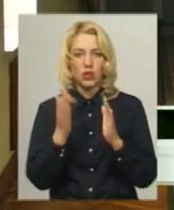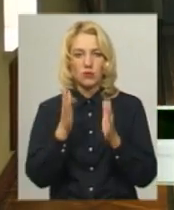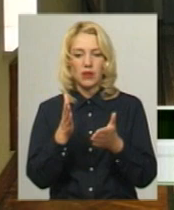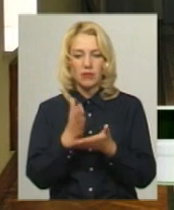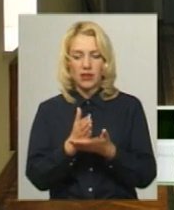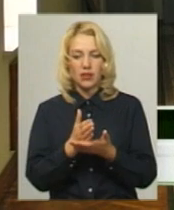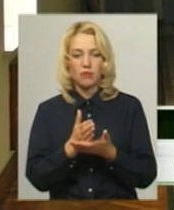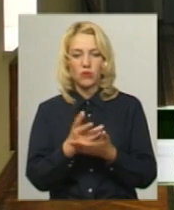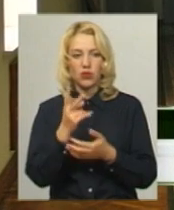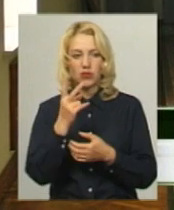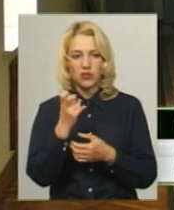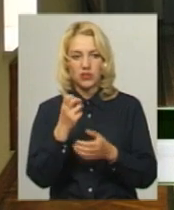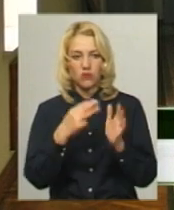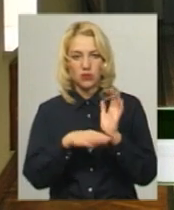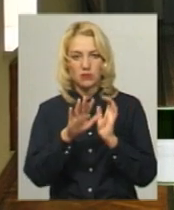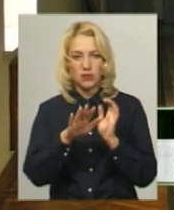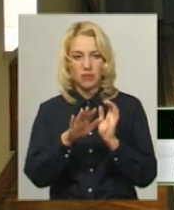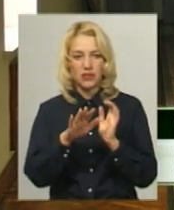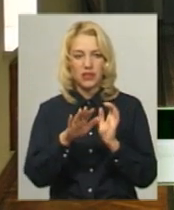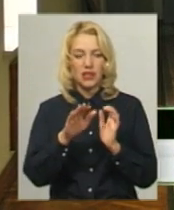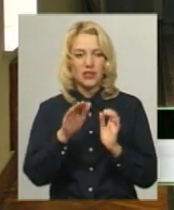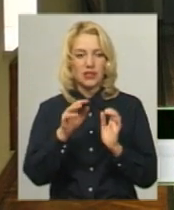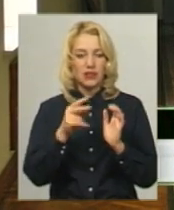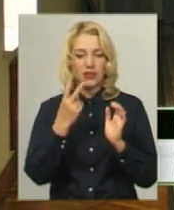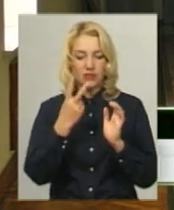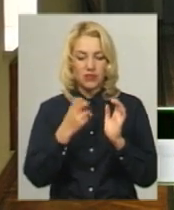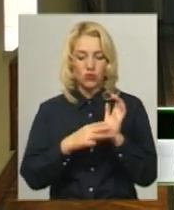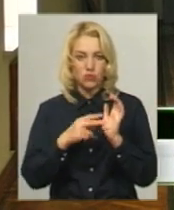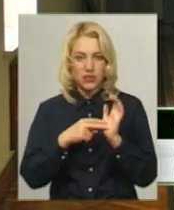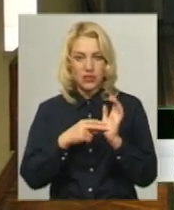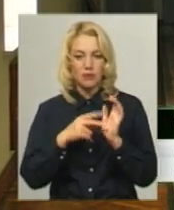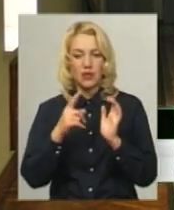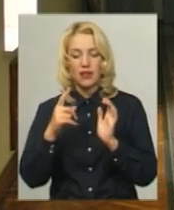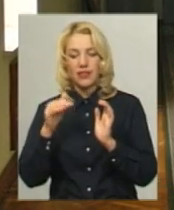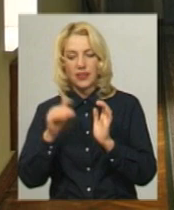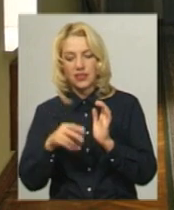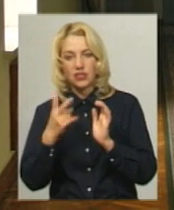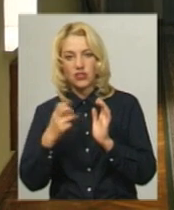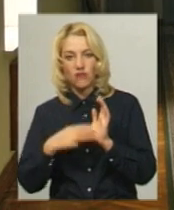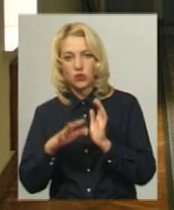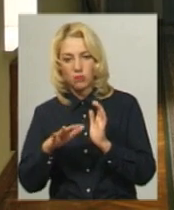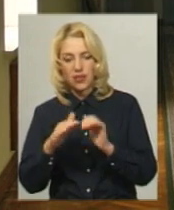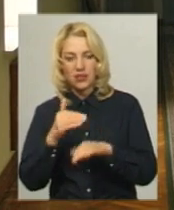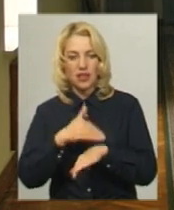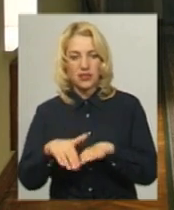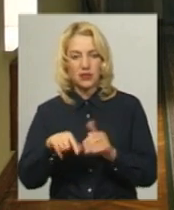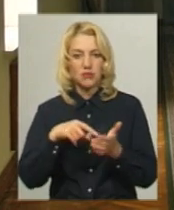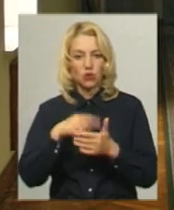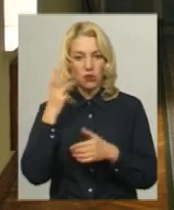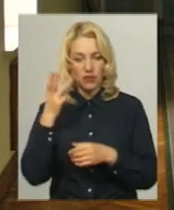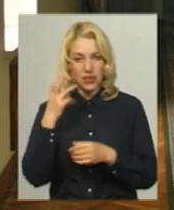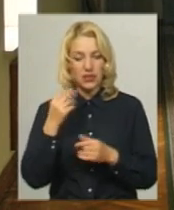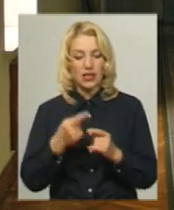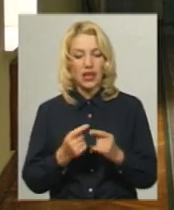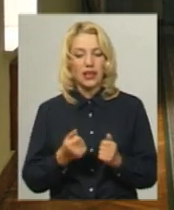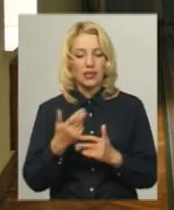208 тисяч 285 виборців. Це внесених до державного реєстру виборців з адресою місто Хмельницький. Кількість